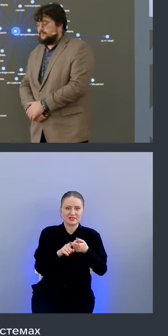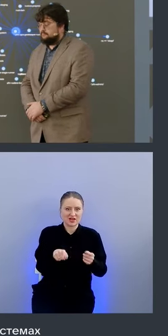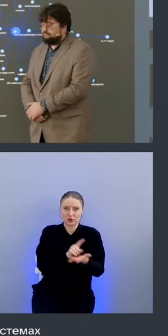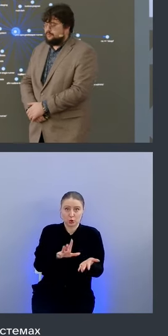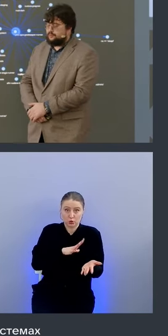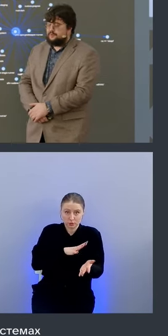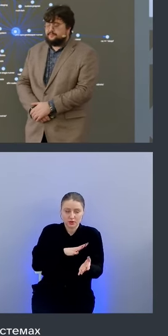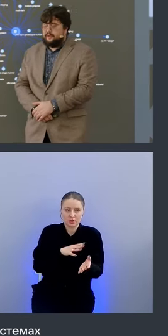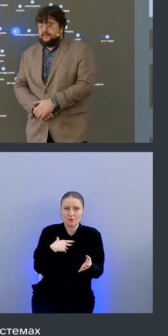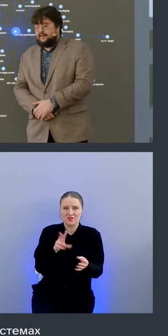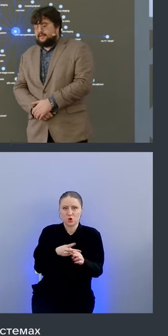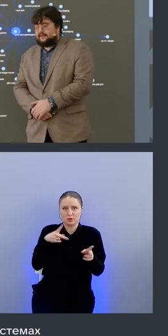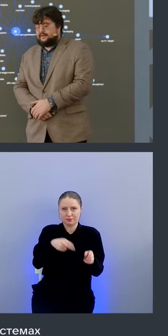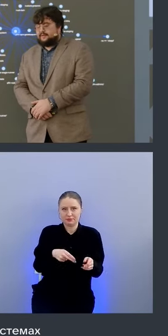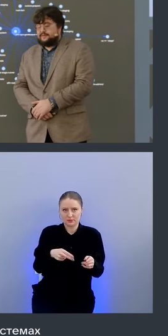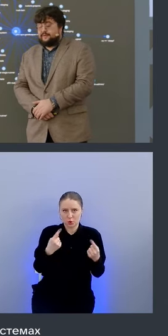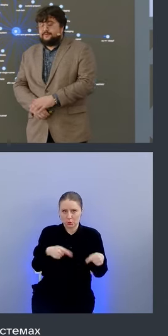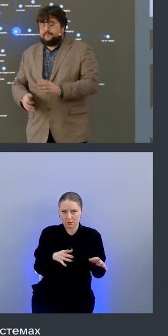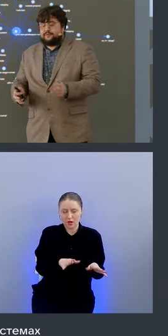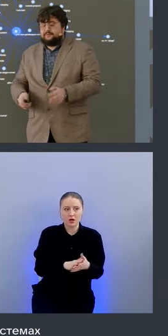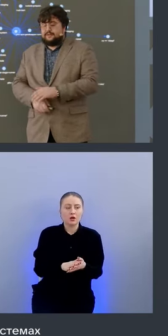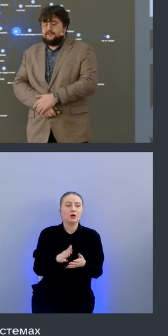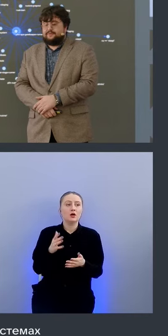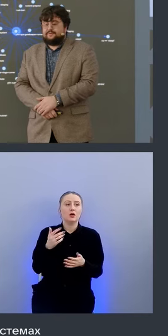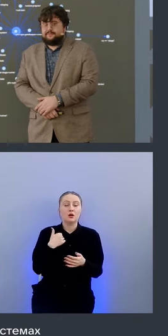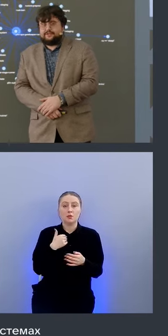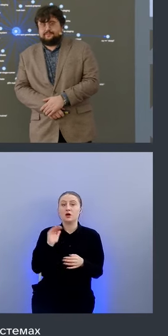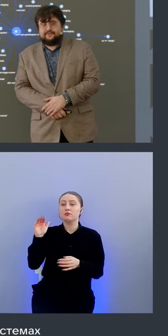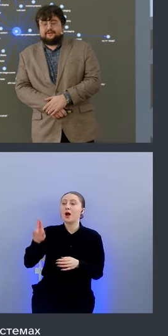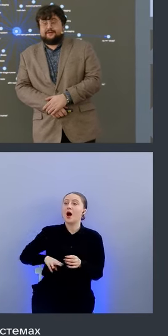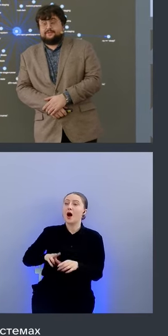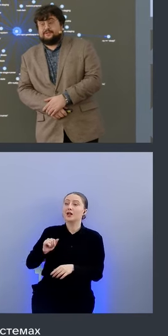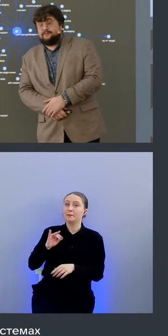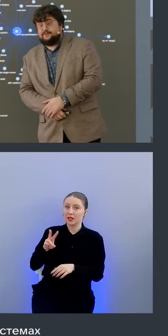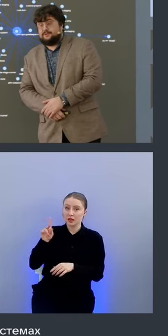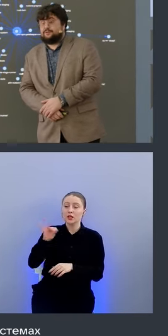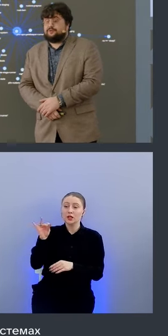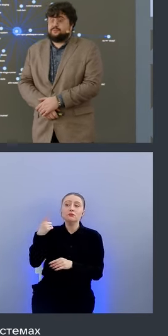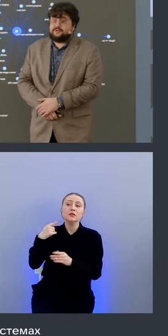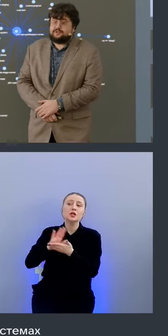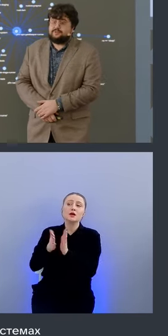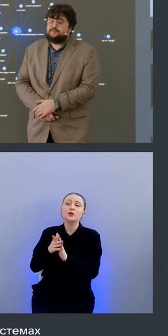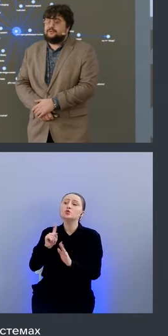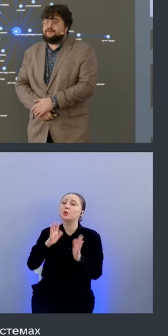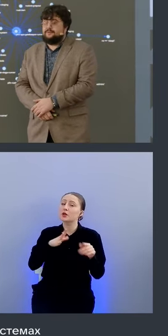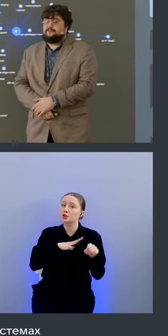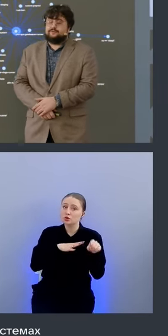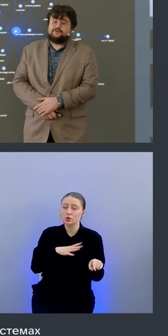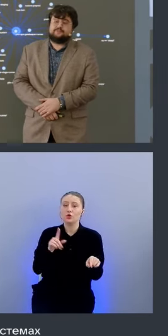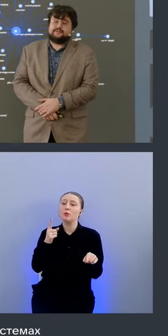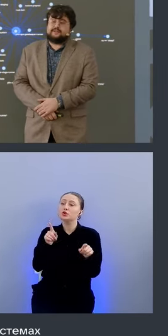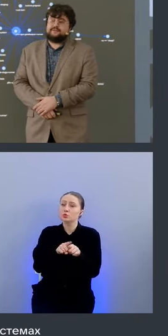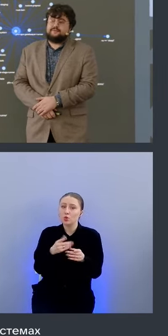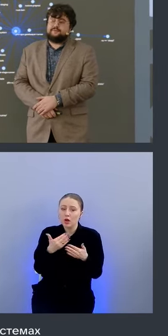ну рубим не как называют мы приходим к админам ну и опять же договариваемся с ними о том что произошло почему это ну